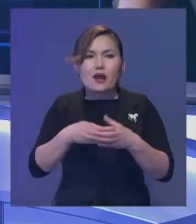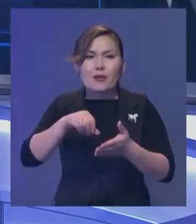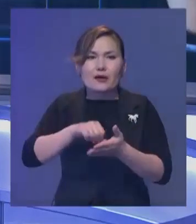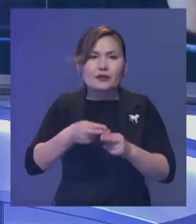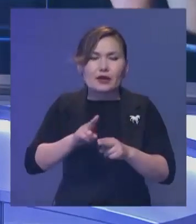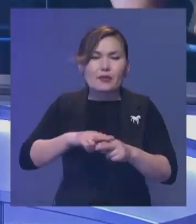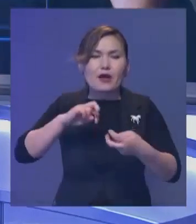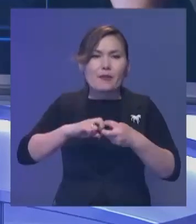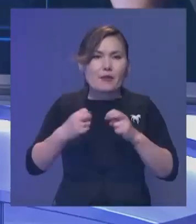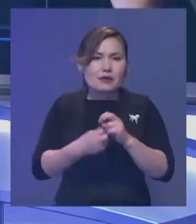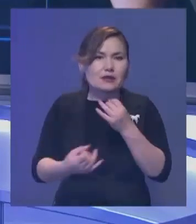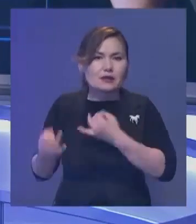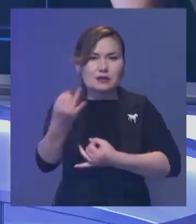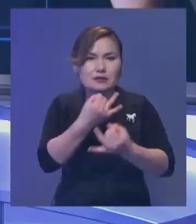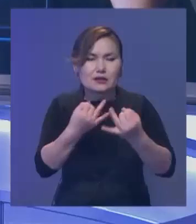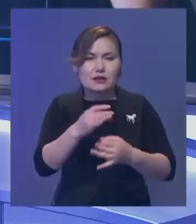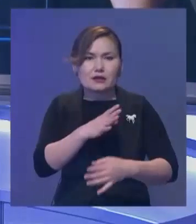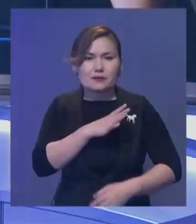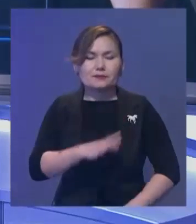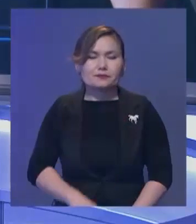салаға ғатысы мәселерді талқыға салды.